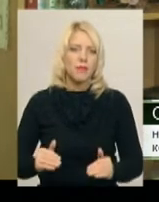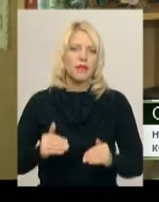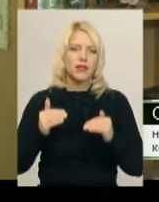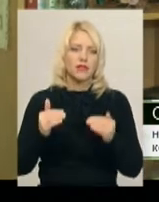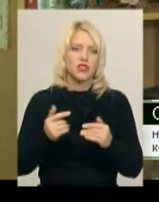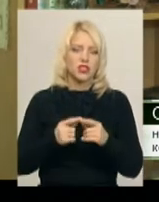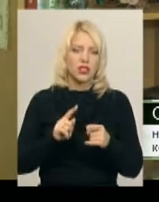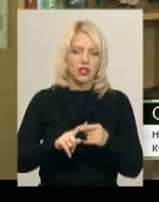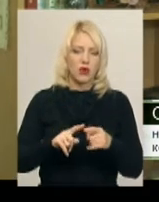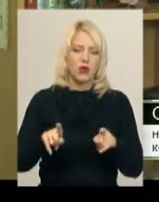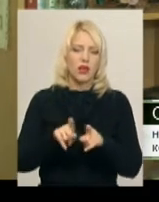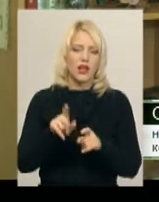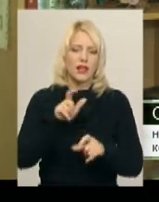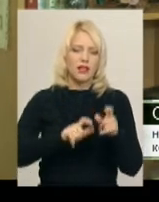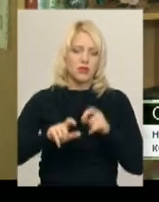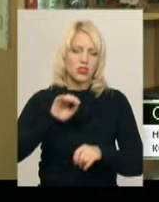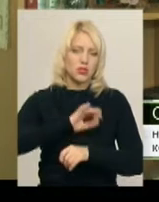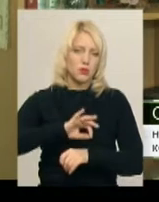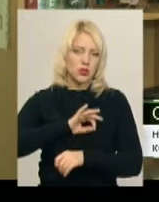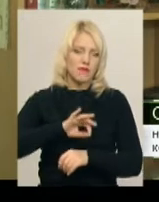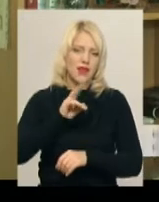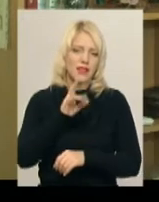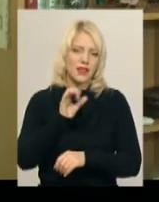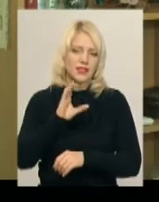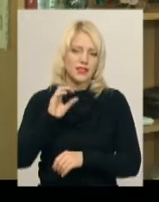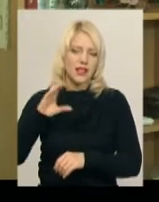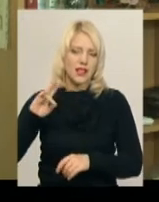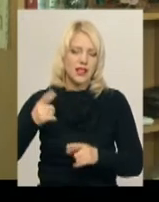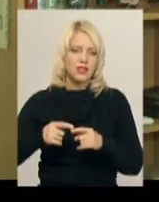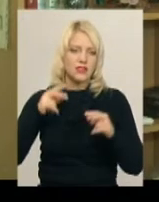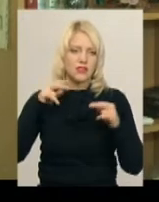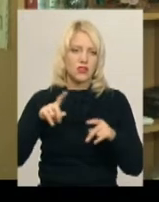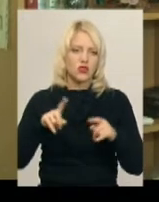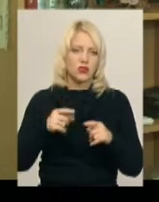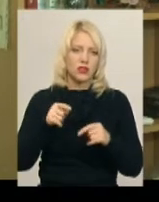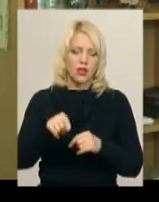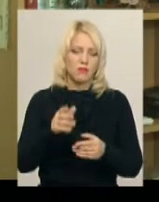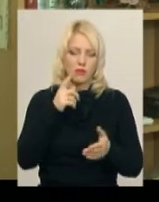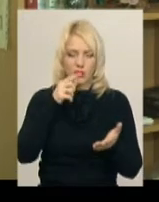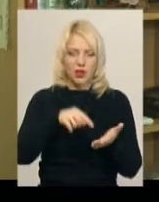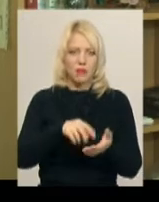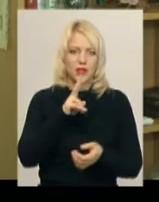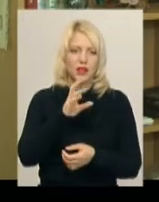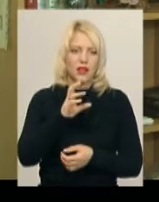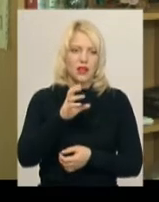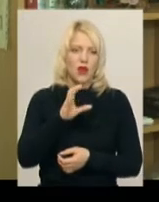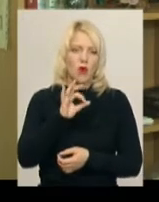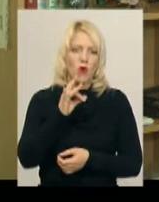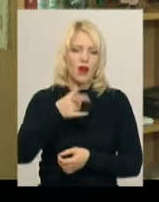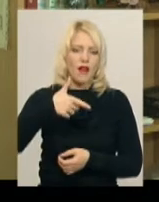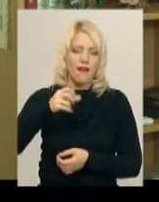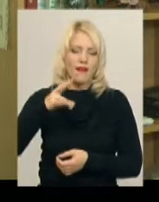такого показника, як хімічне споживання кисню. Це свідчить про те, що органічні речовини потрапили у воду, і, мовірно, це якраз